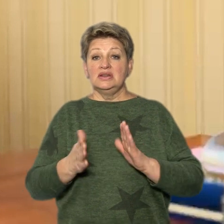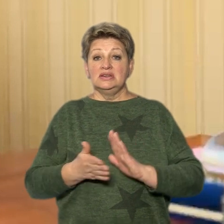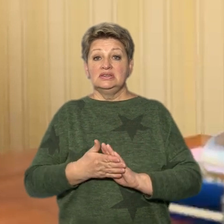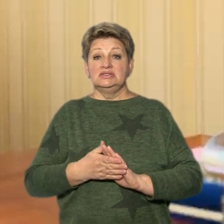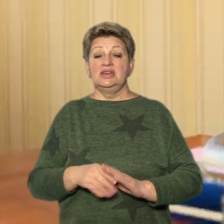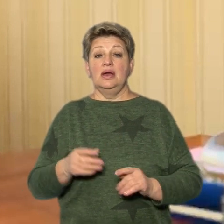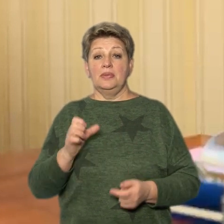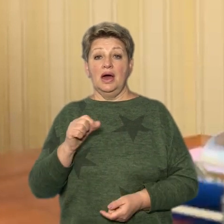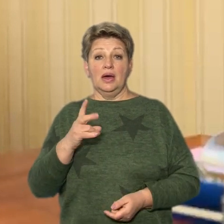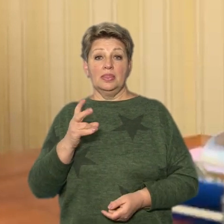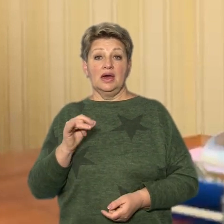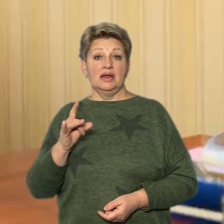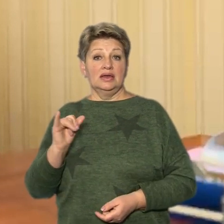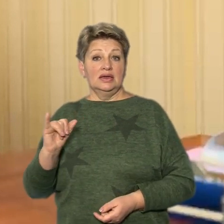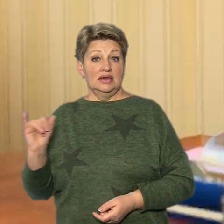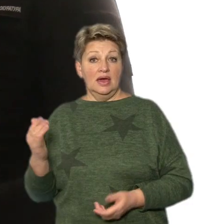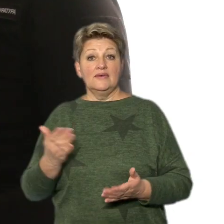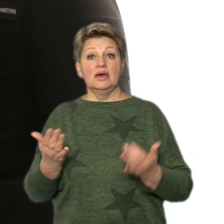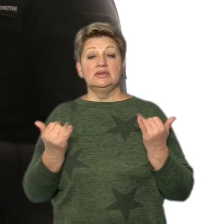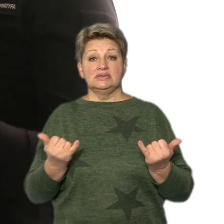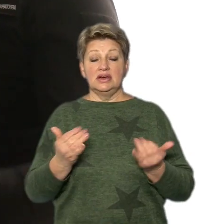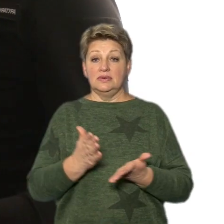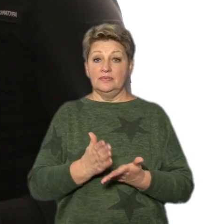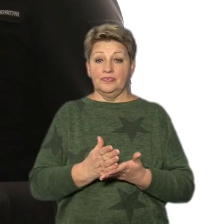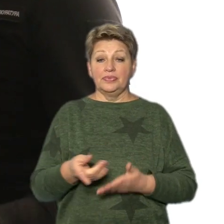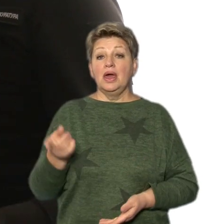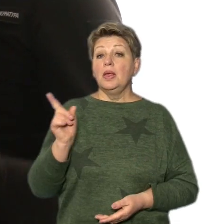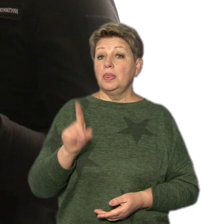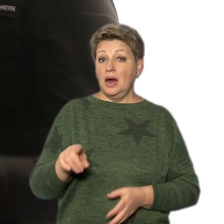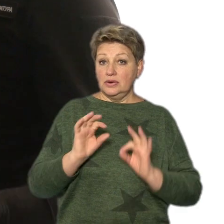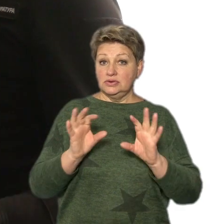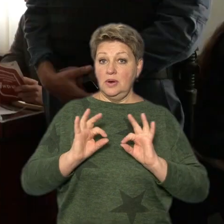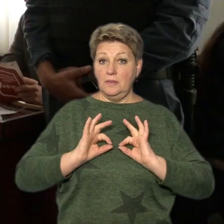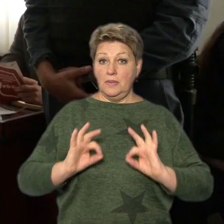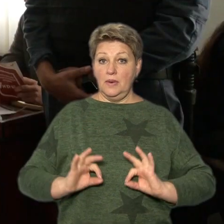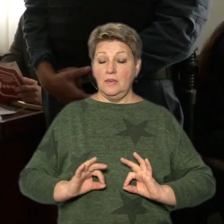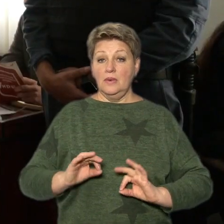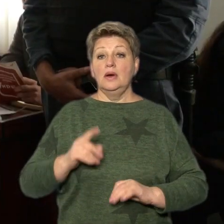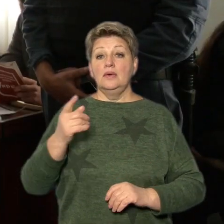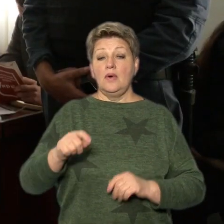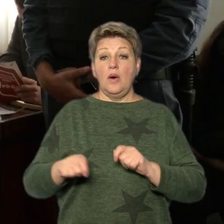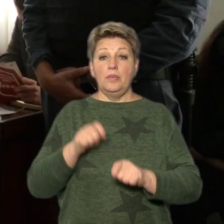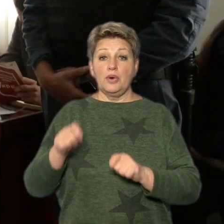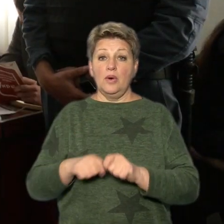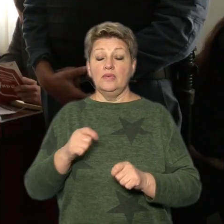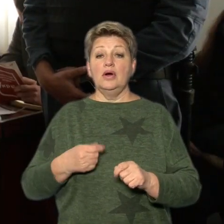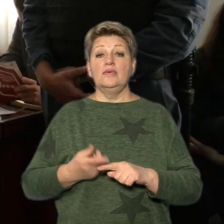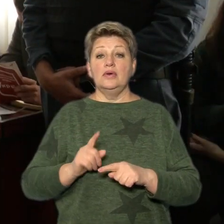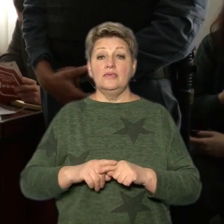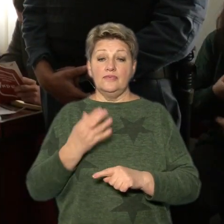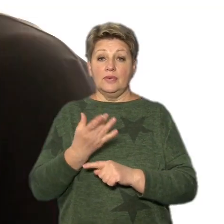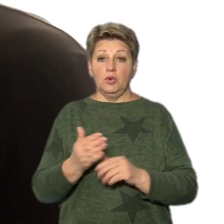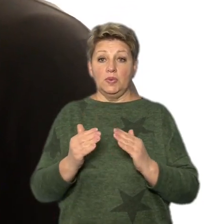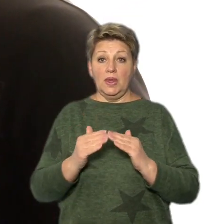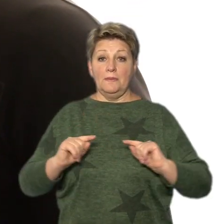анархії, в якому зараз перебуває. Також розповідає прокурор, пан Феодосій порушує вимоги домашнього арешту.